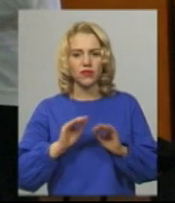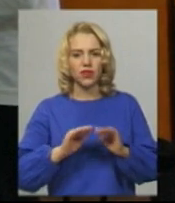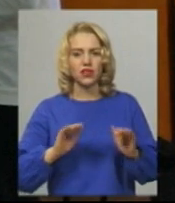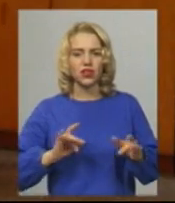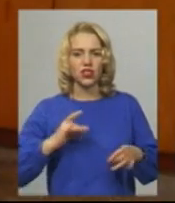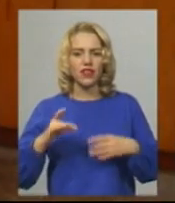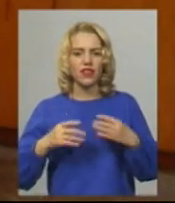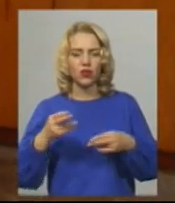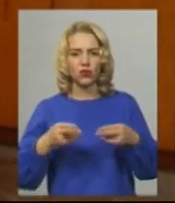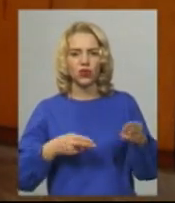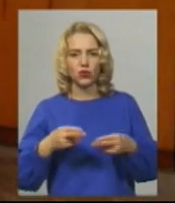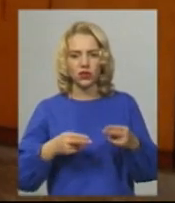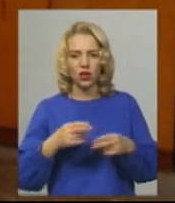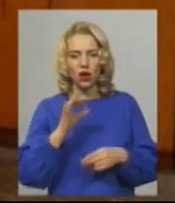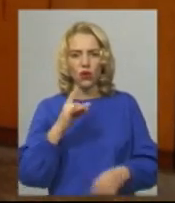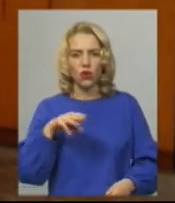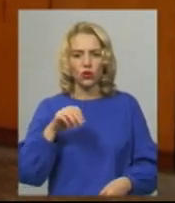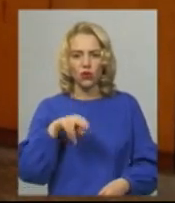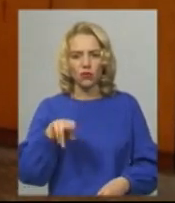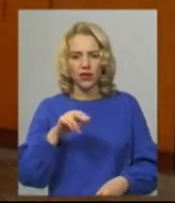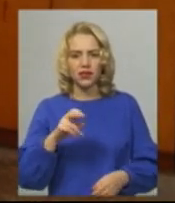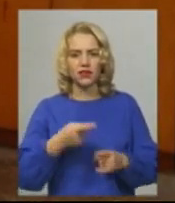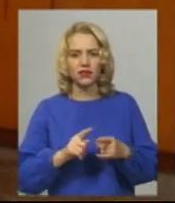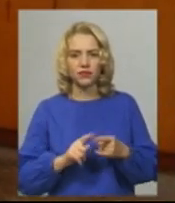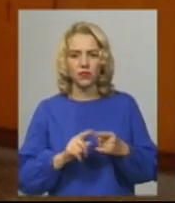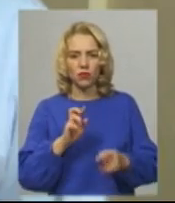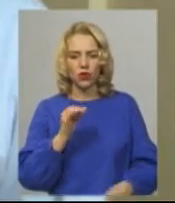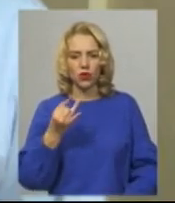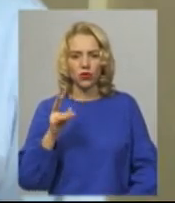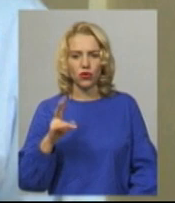-травматолог Хмельницької міської дитячої лікарні Ігор Бойко.